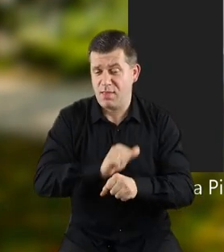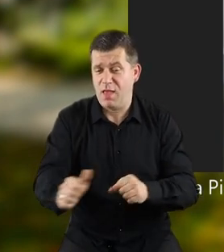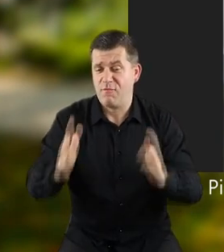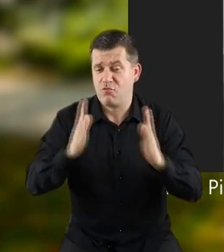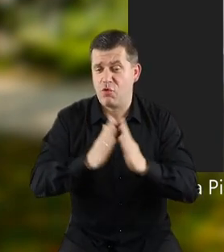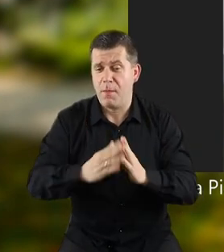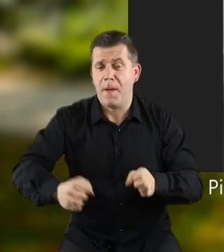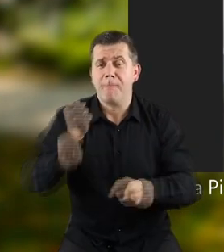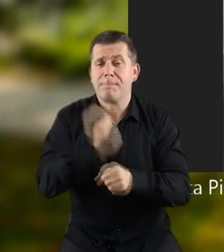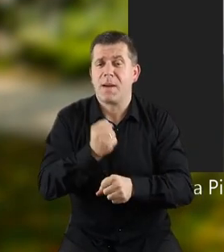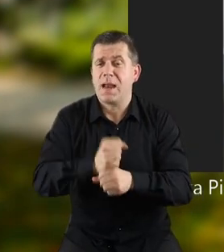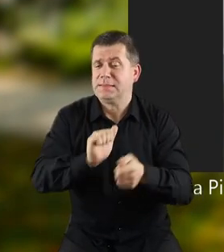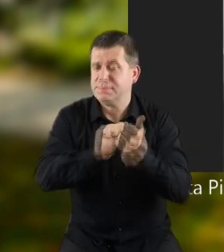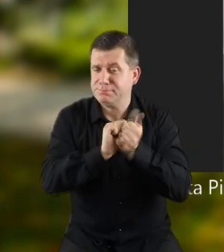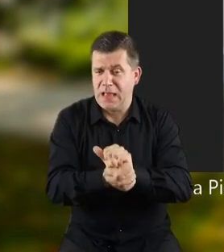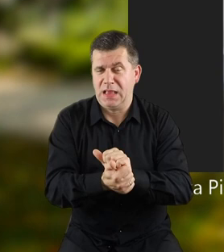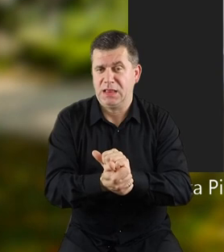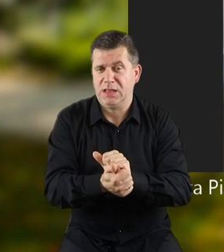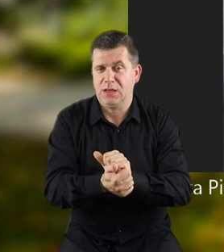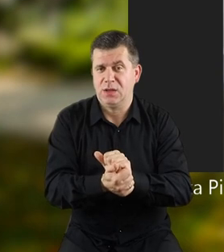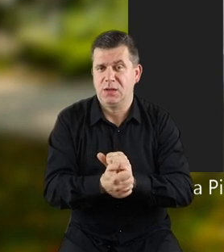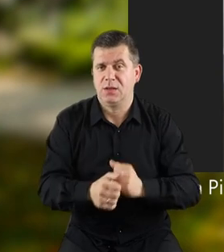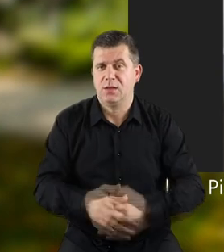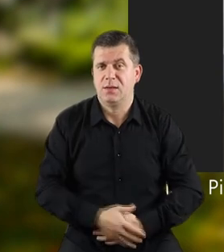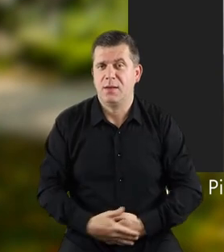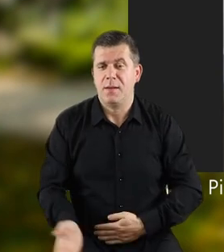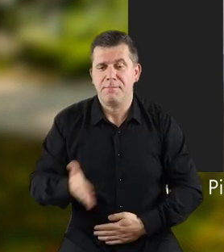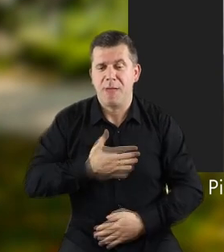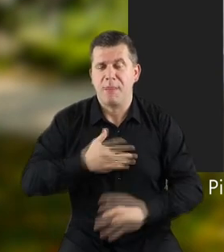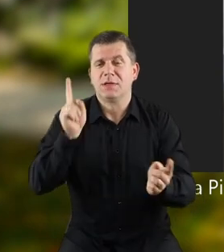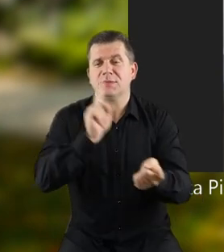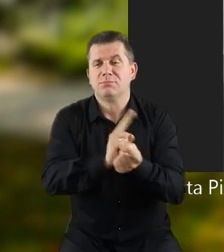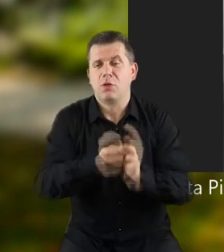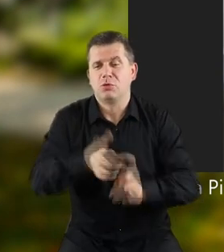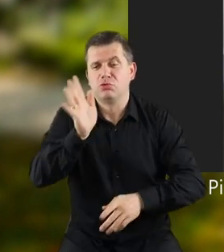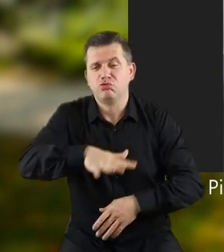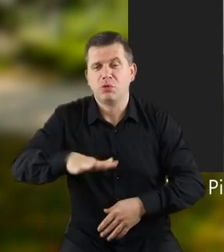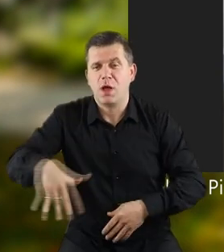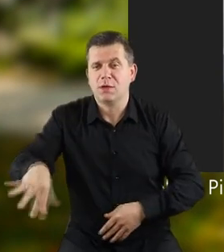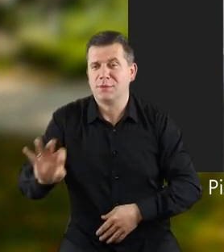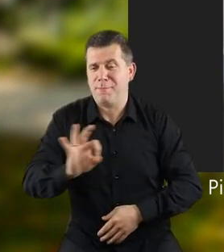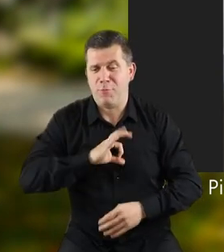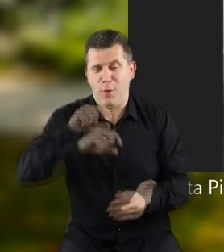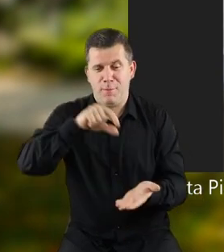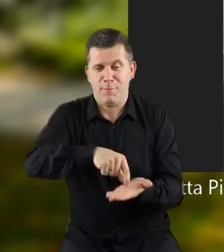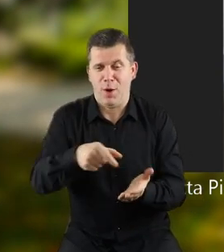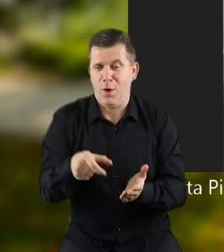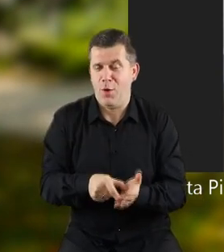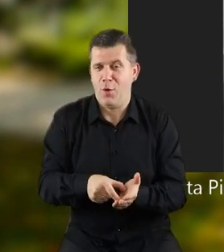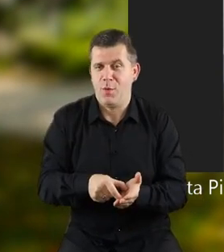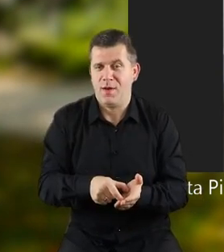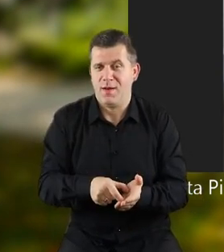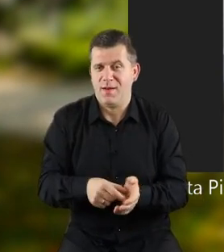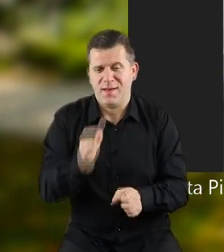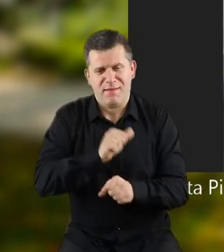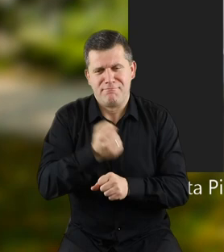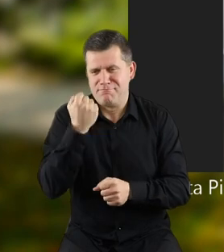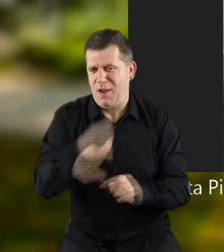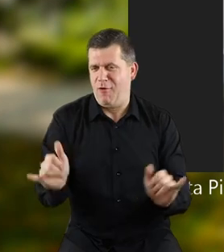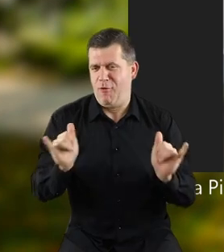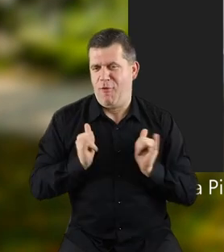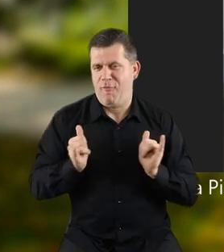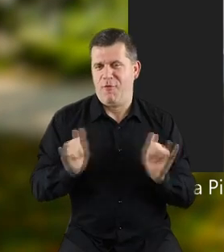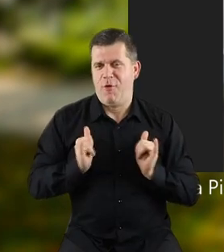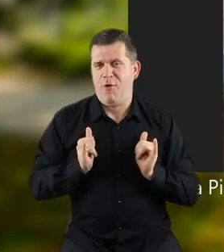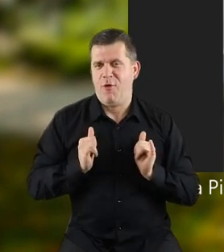kiedy jestem w domku, to ta praca się zmieniła i mam spotkania z dziećmi w swoim pokoju, co jest bardzo